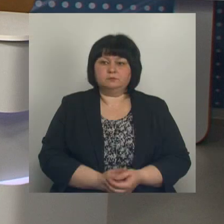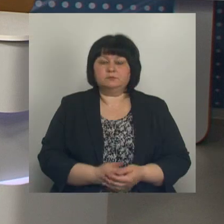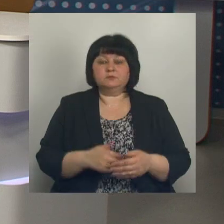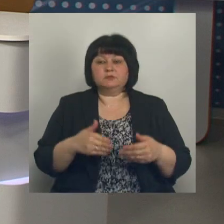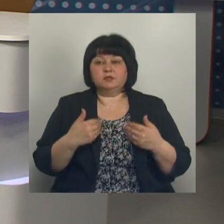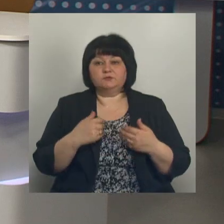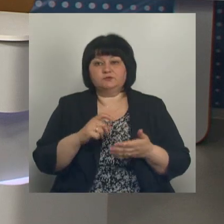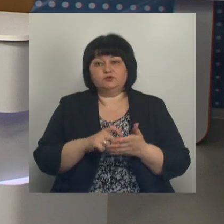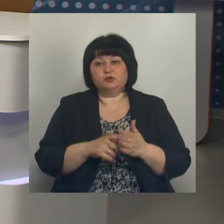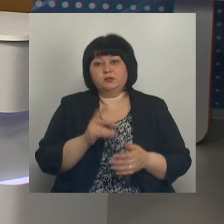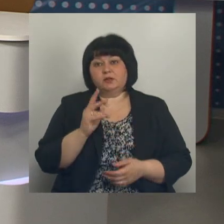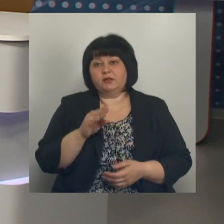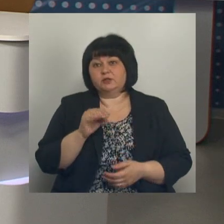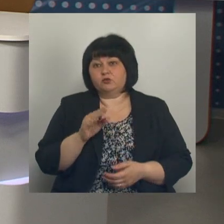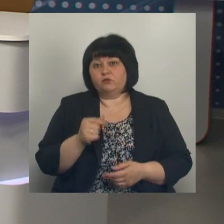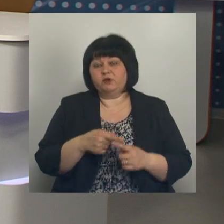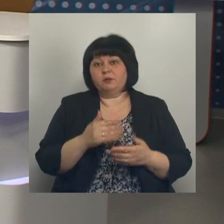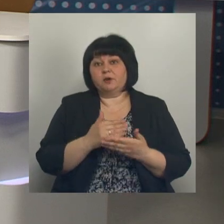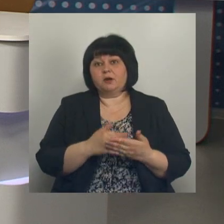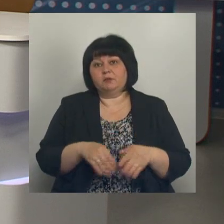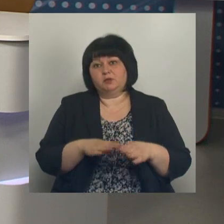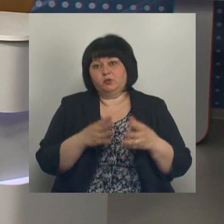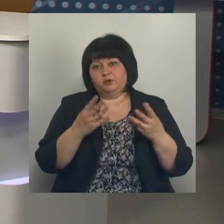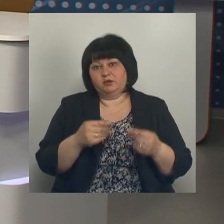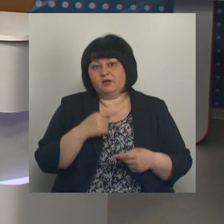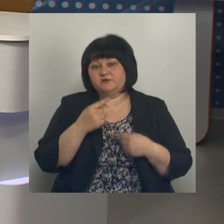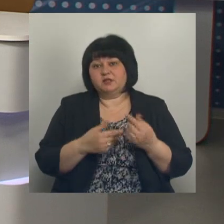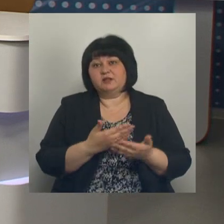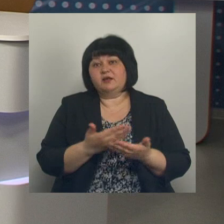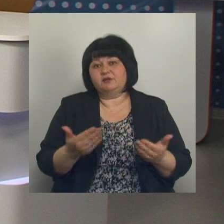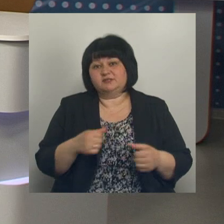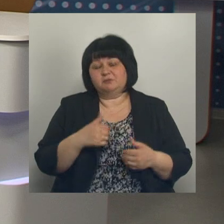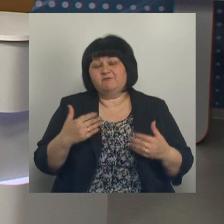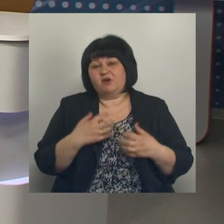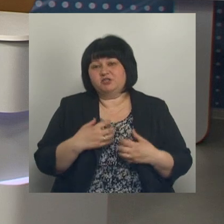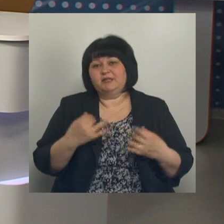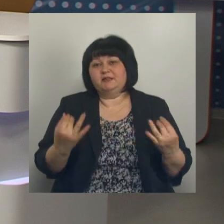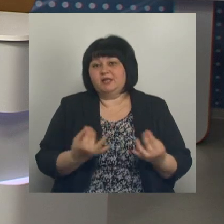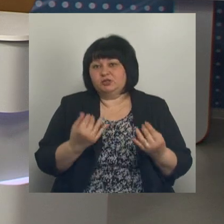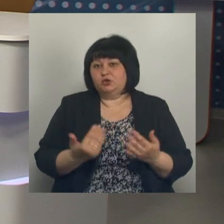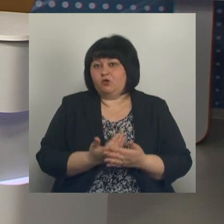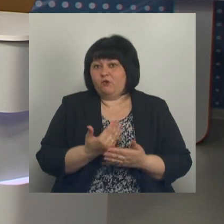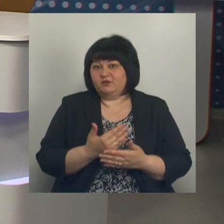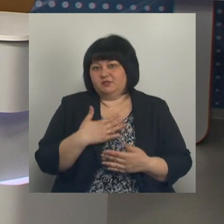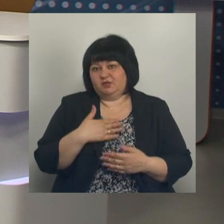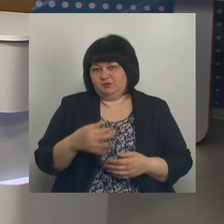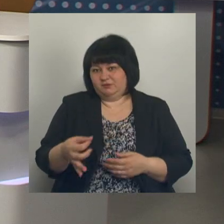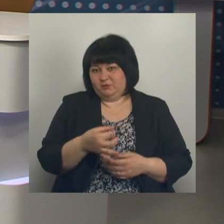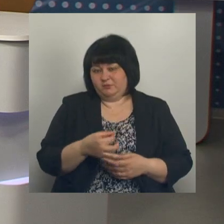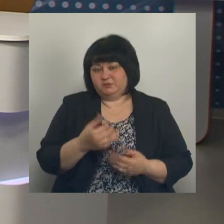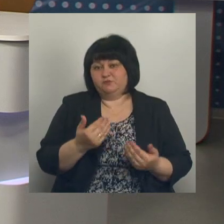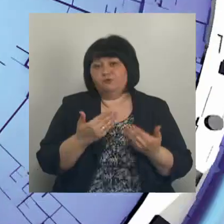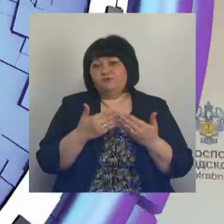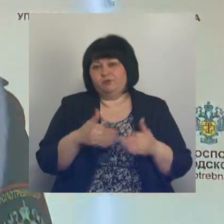Здравствуйте! студии Наталья Титова. Это программа «Такой день». Как всегда, для вас самые важные и интересные новости региона. Сегодня в